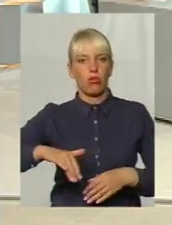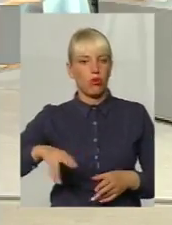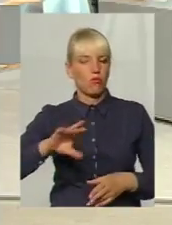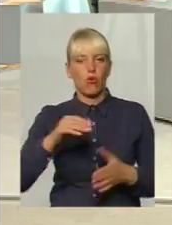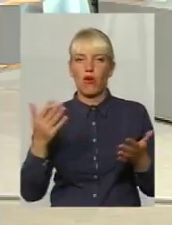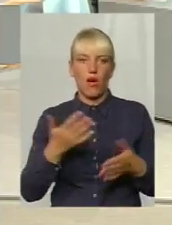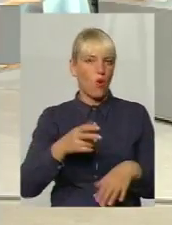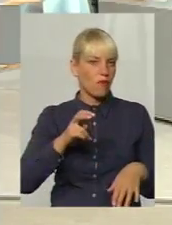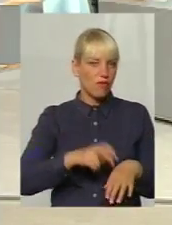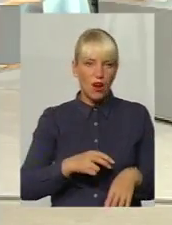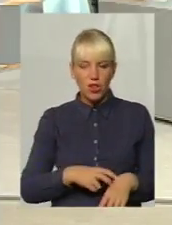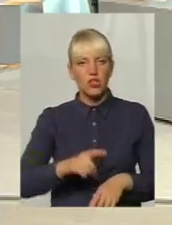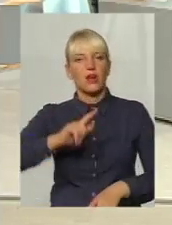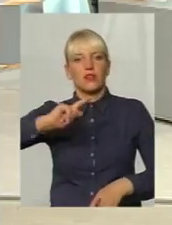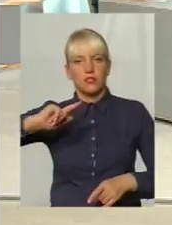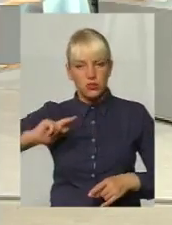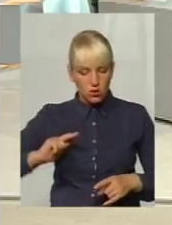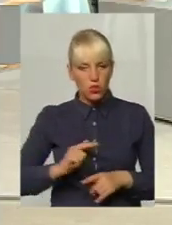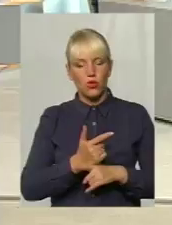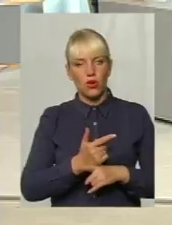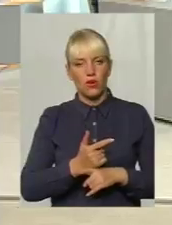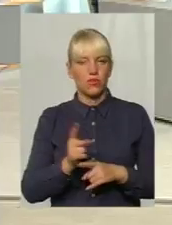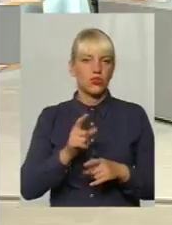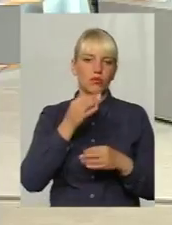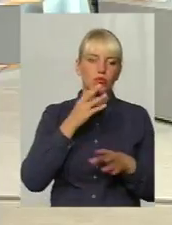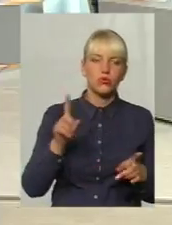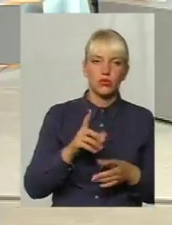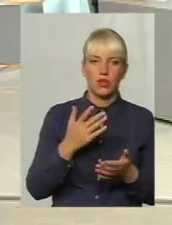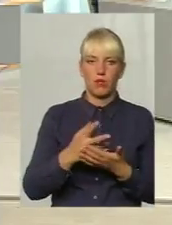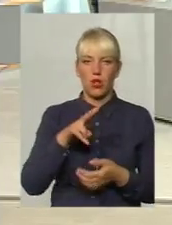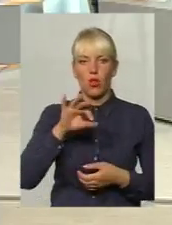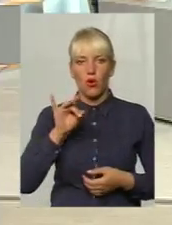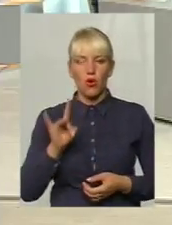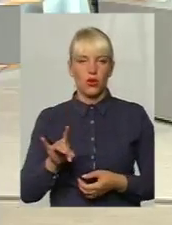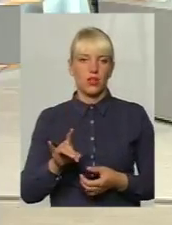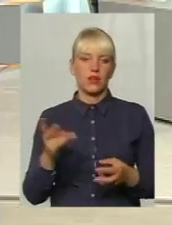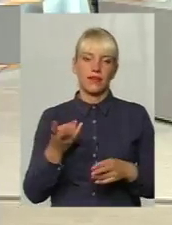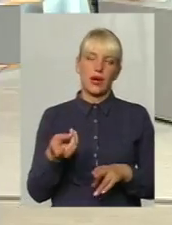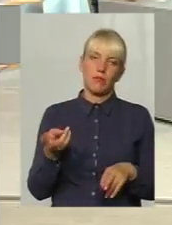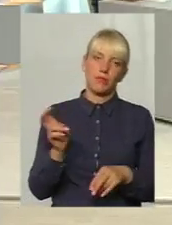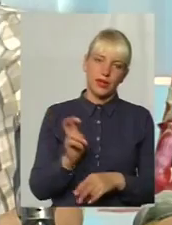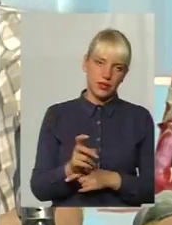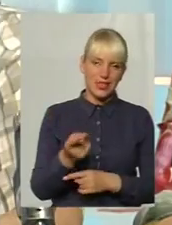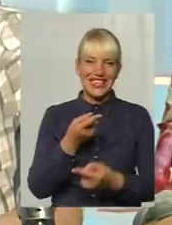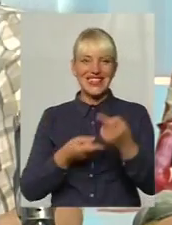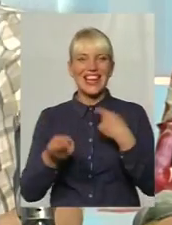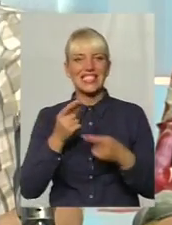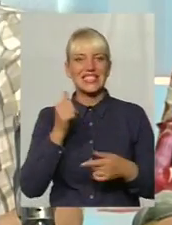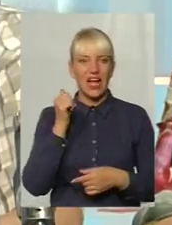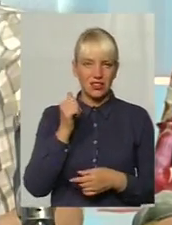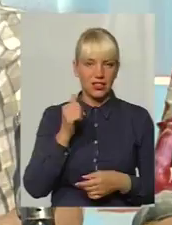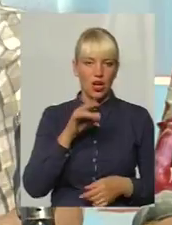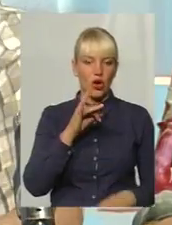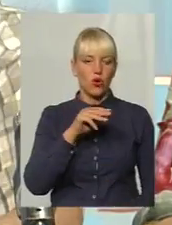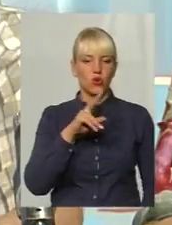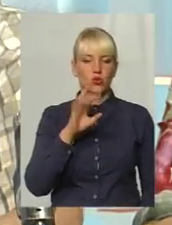врача, знову, чи будь-що, чи до лора. Треба прийти назад. Хто на Розкової